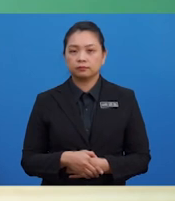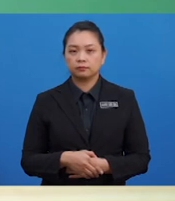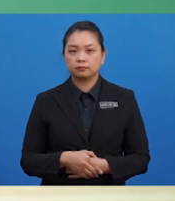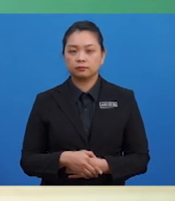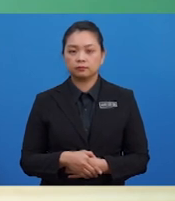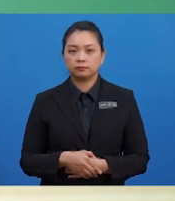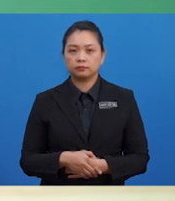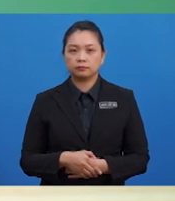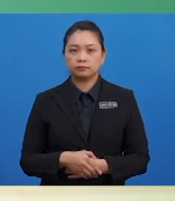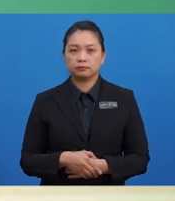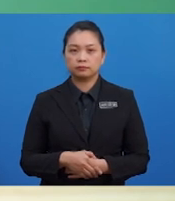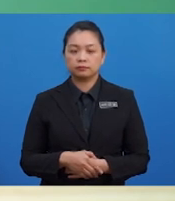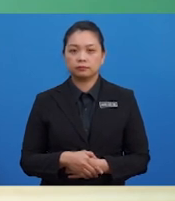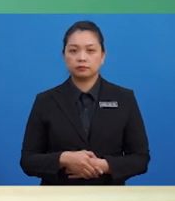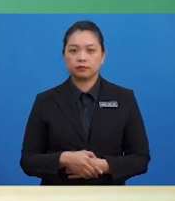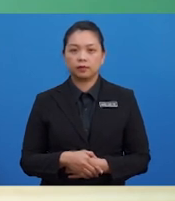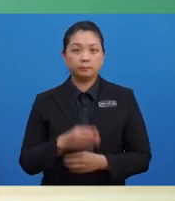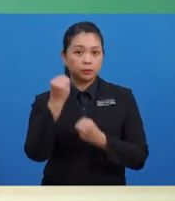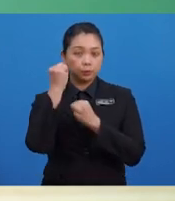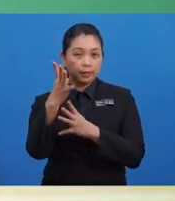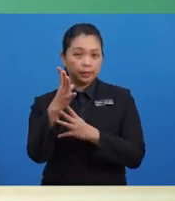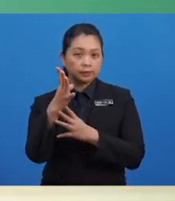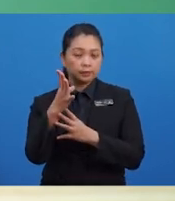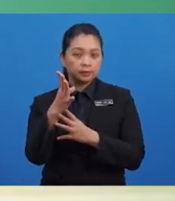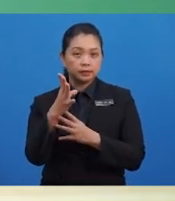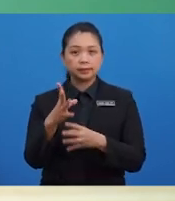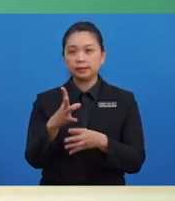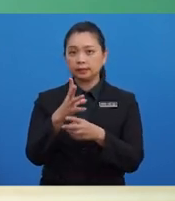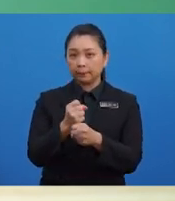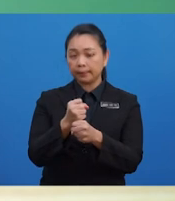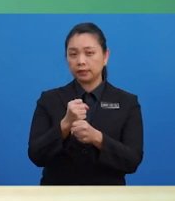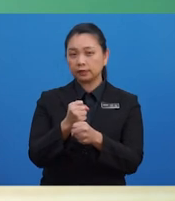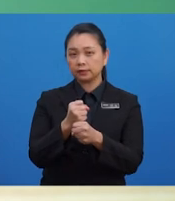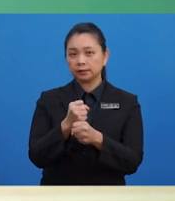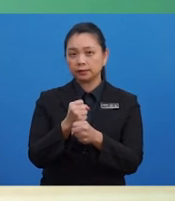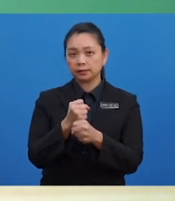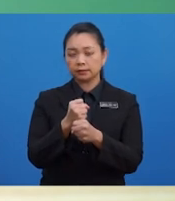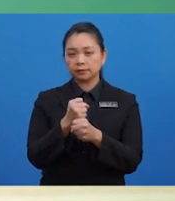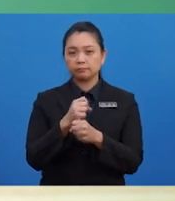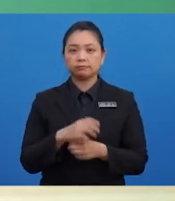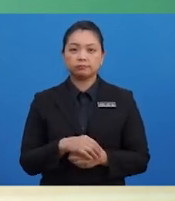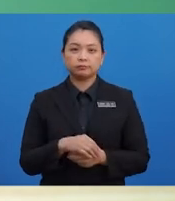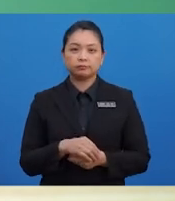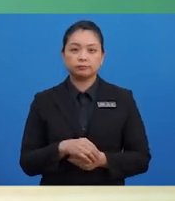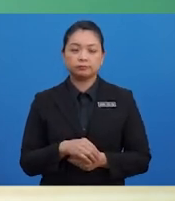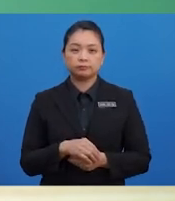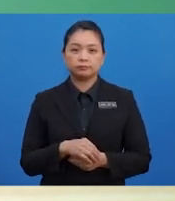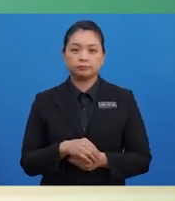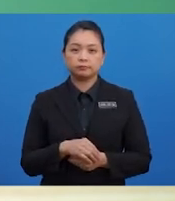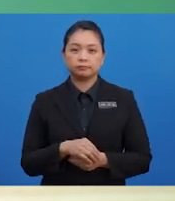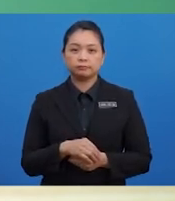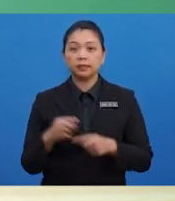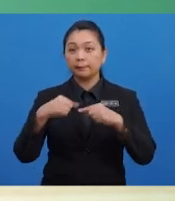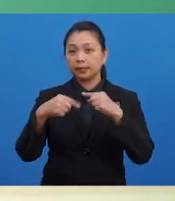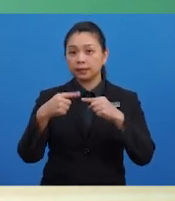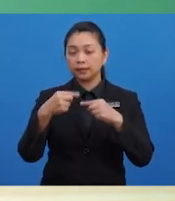diperoleh daripada imbangan duga melatimat pada 31 Disember 2019.